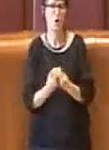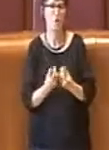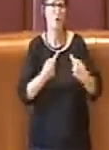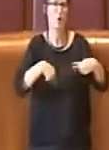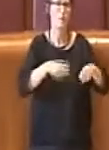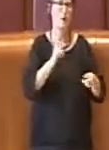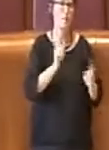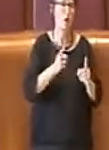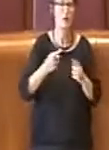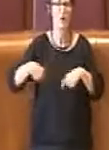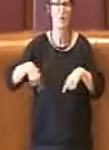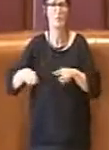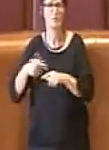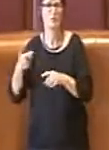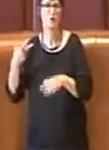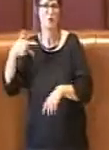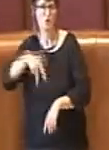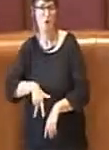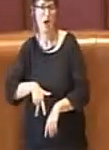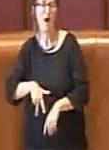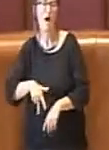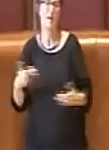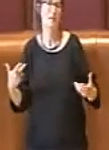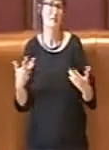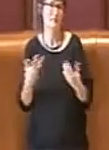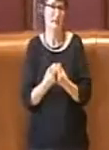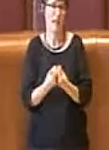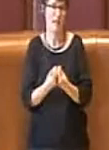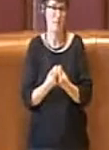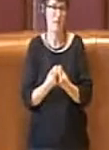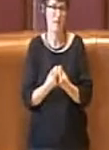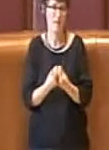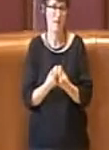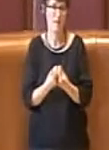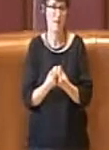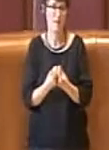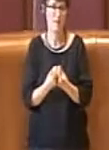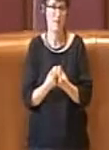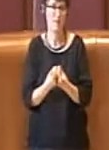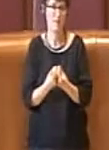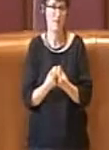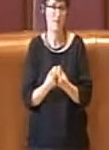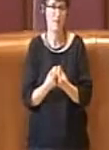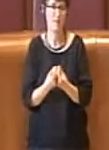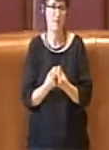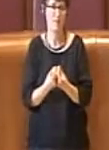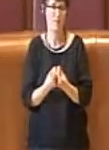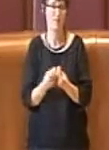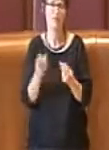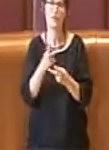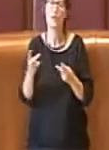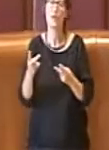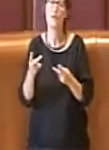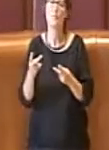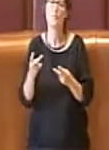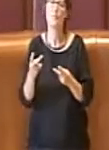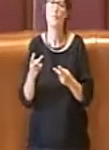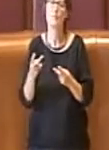e sociale proprio per cercare di dare delle risposte e indicazioni riguardo